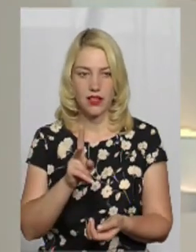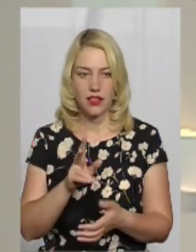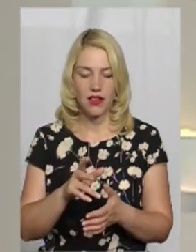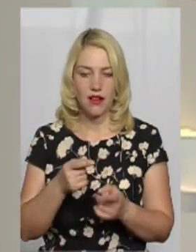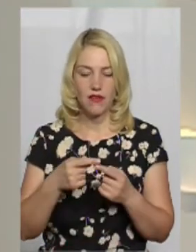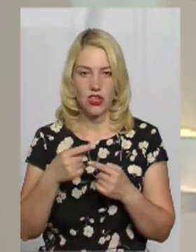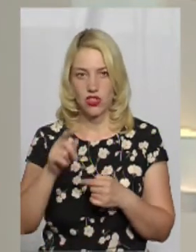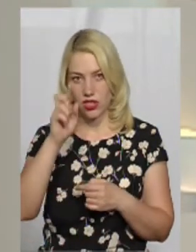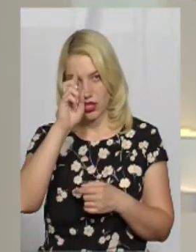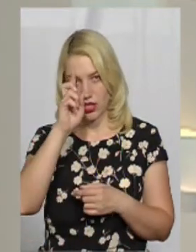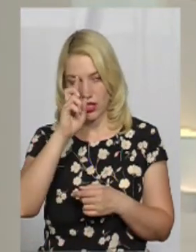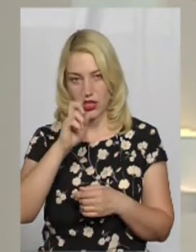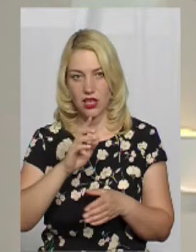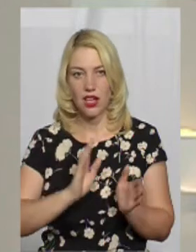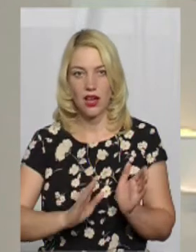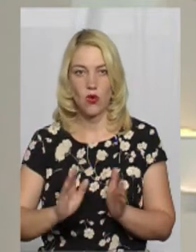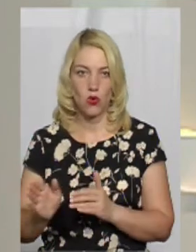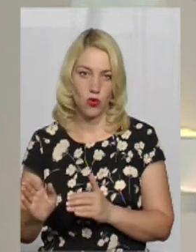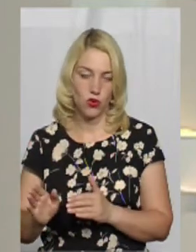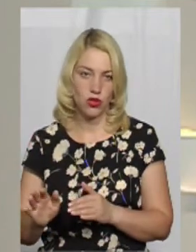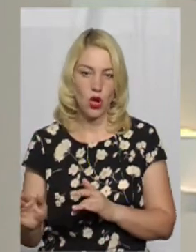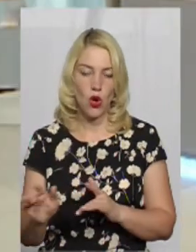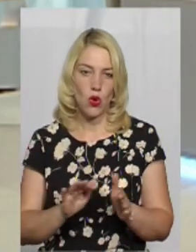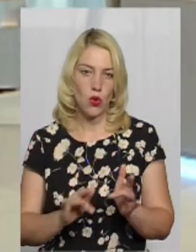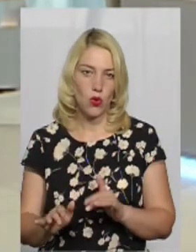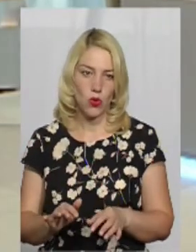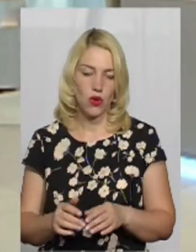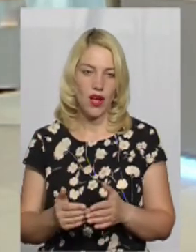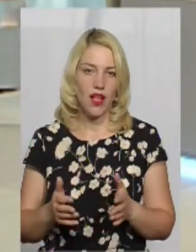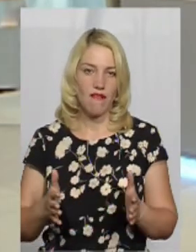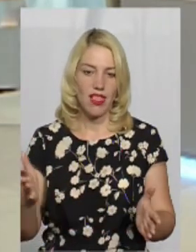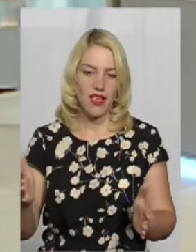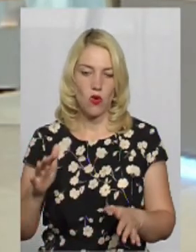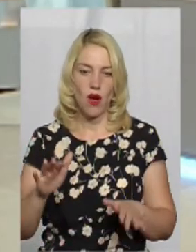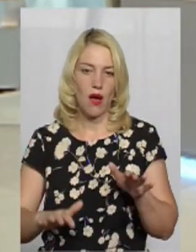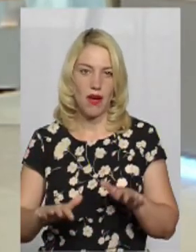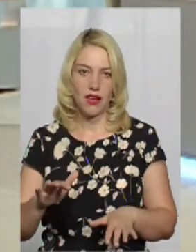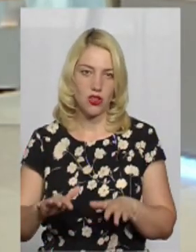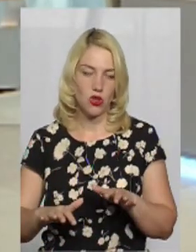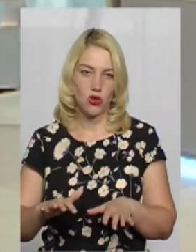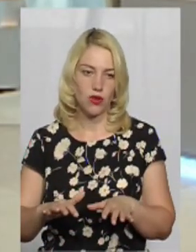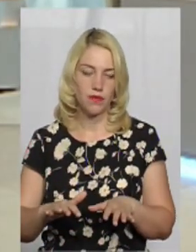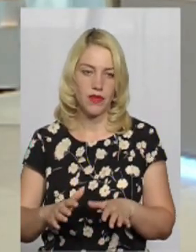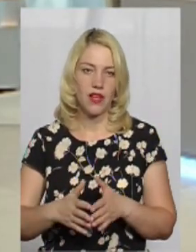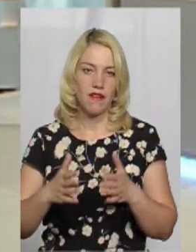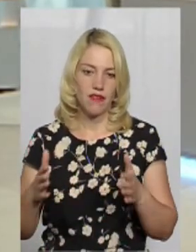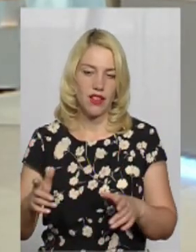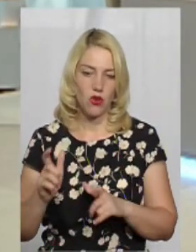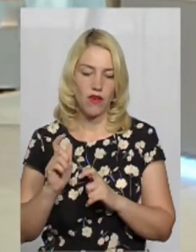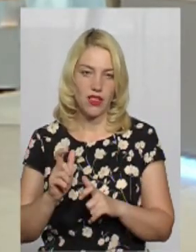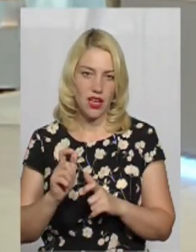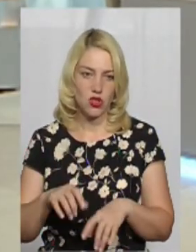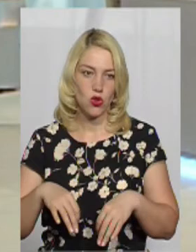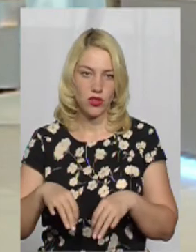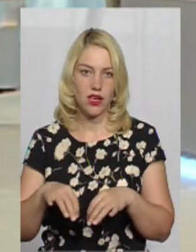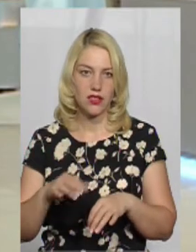в інших країнах регулюють рух великовантажного транспорту,